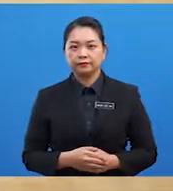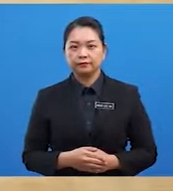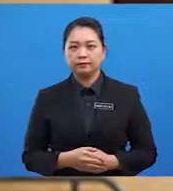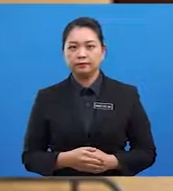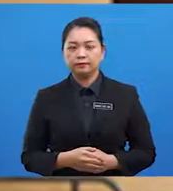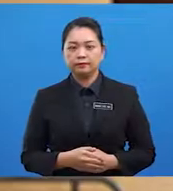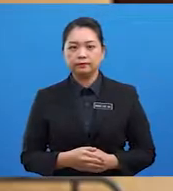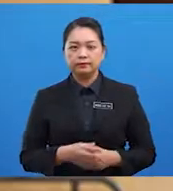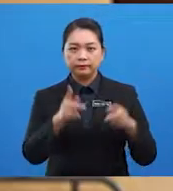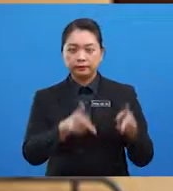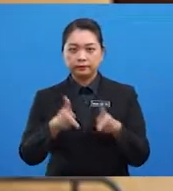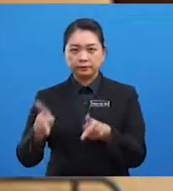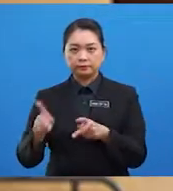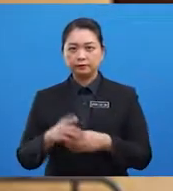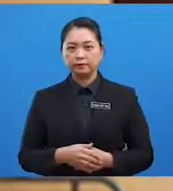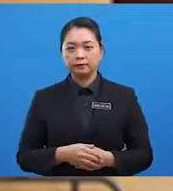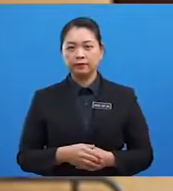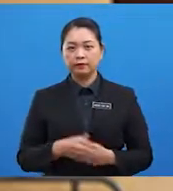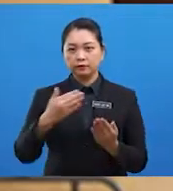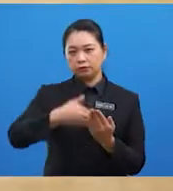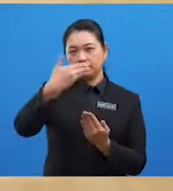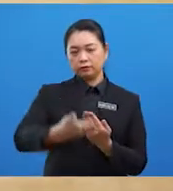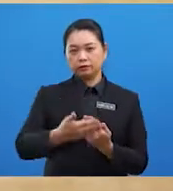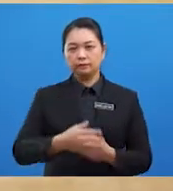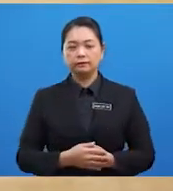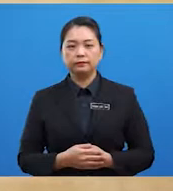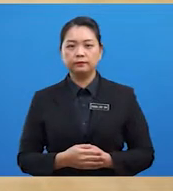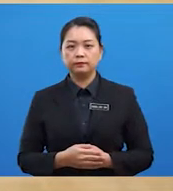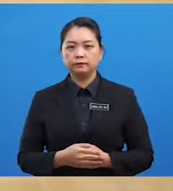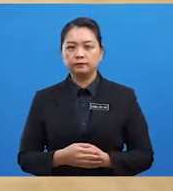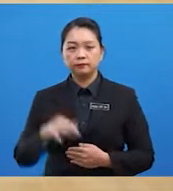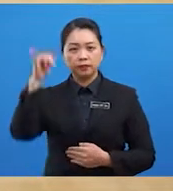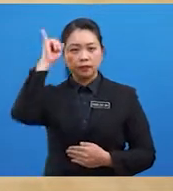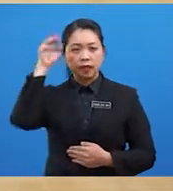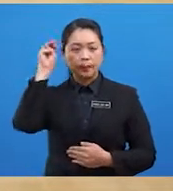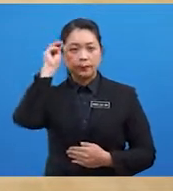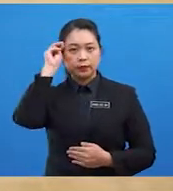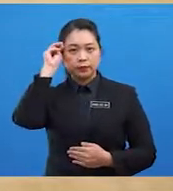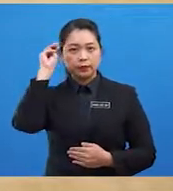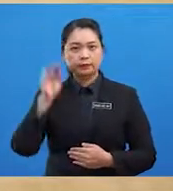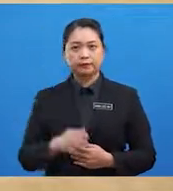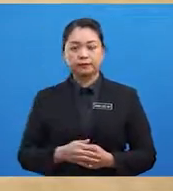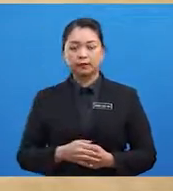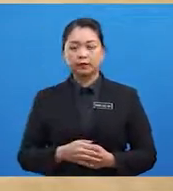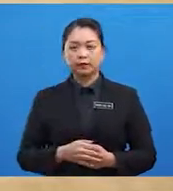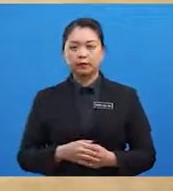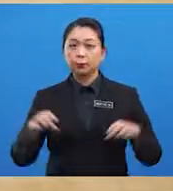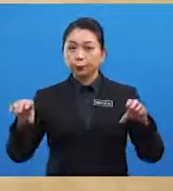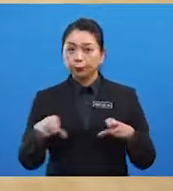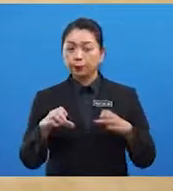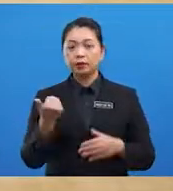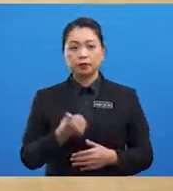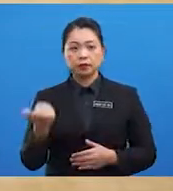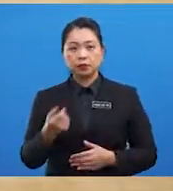Pelajar-pelajar, seterusnya Ibnu Majid juga telah mencipta alat